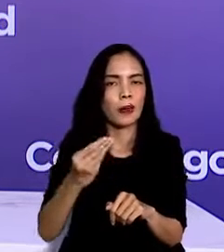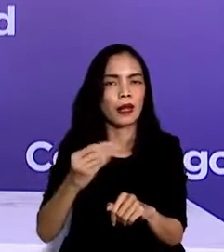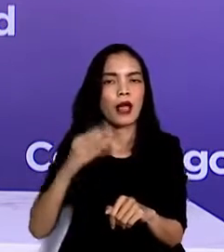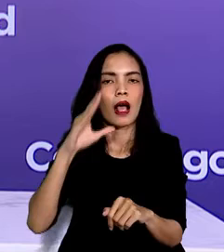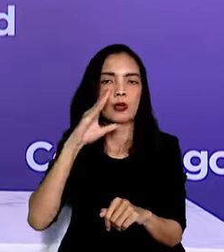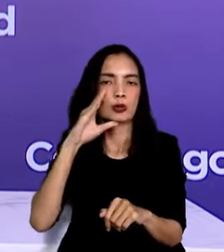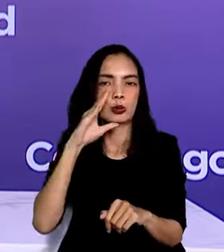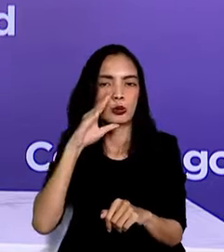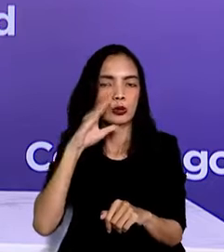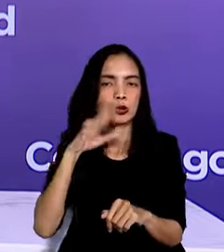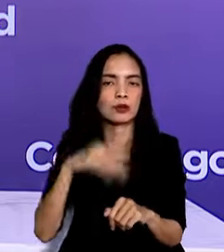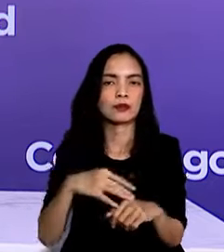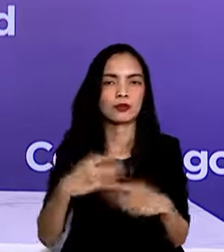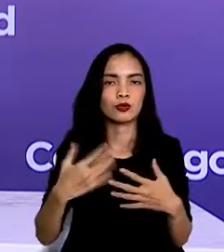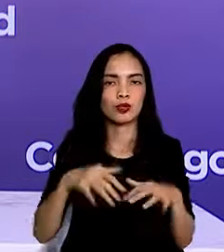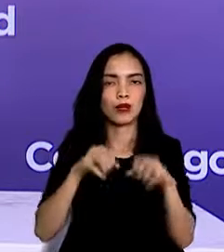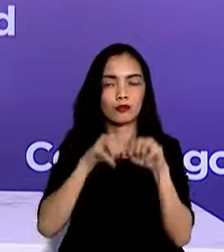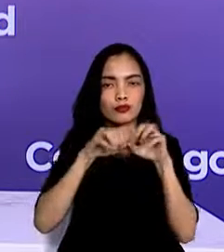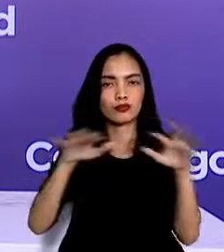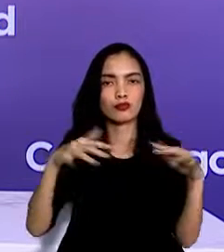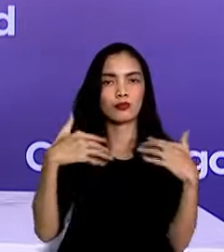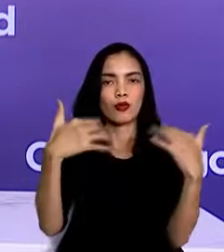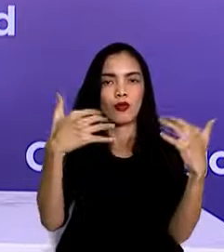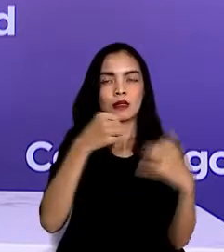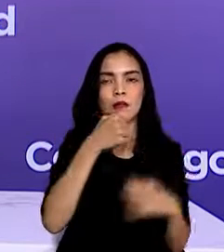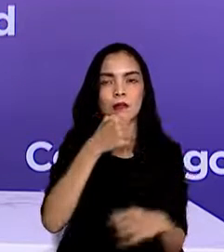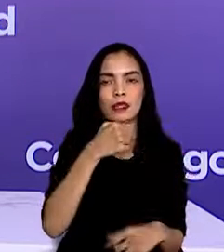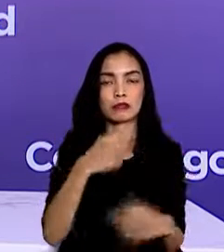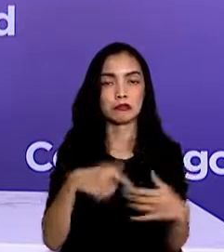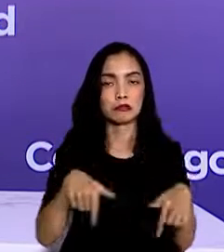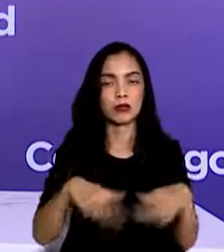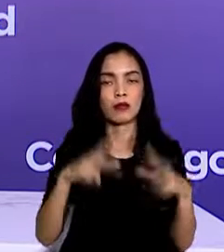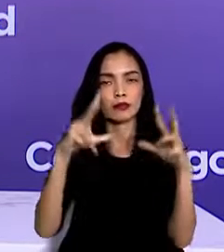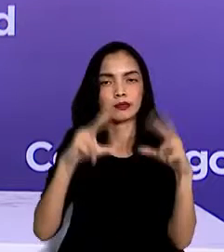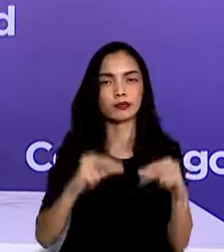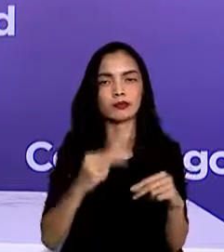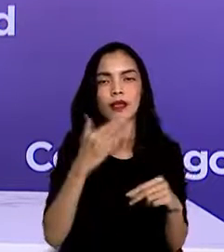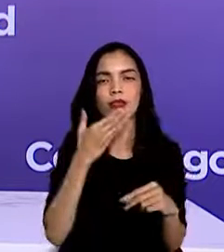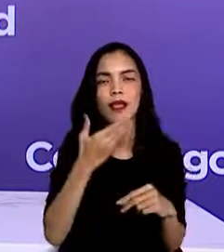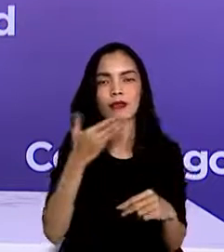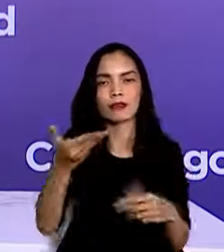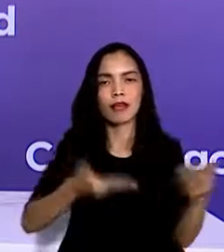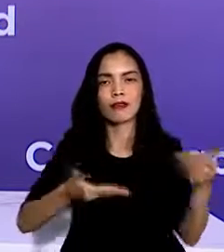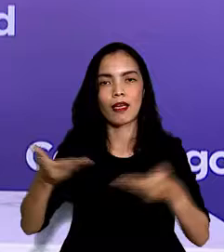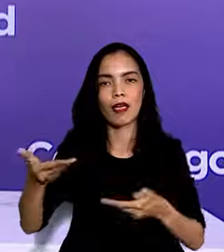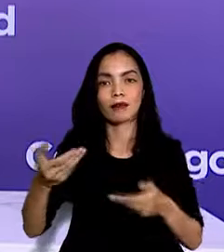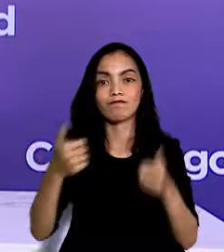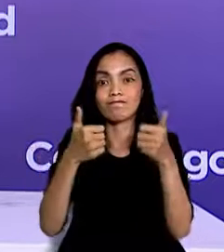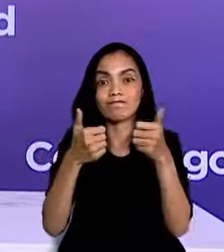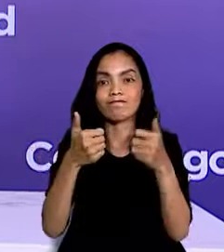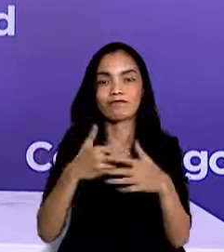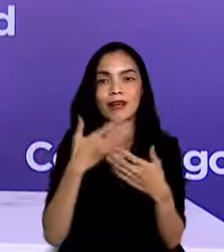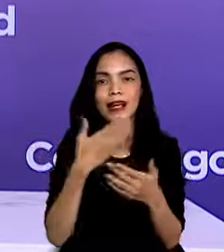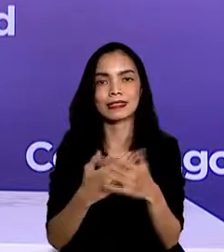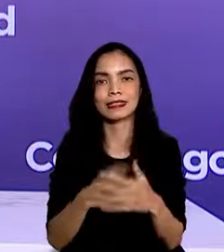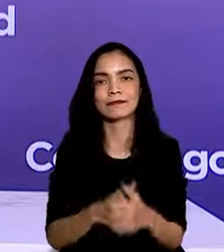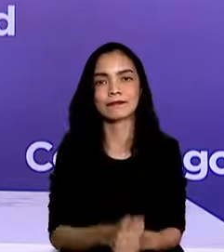Demikian konferensi pers pada hari ini saya lanjutkan dengan sesi tanya jawab media Terima kasih